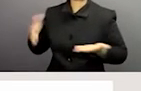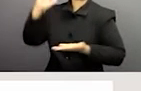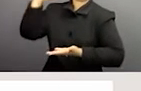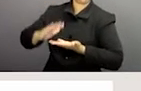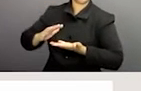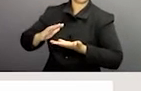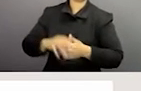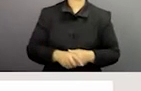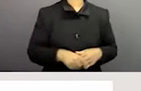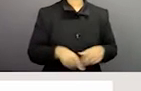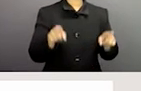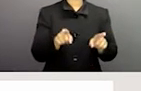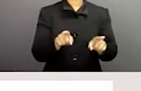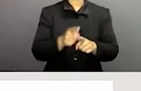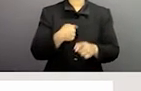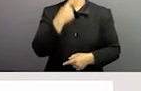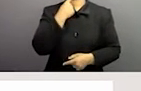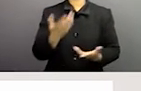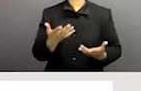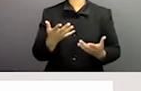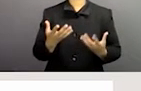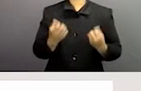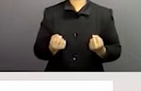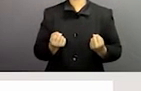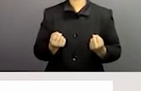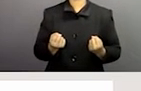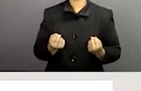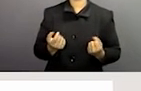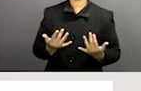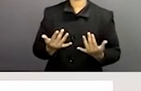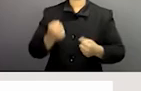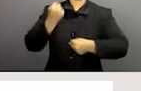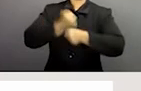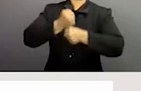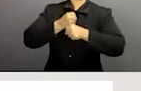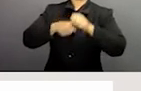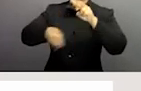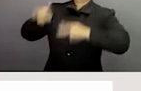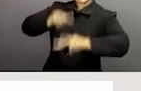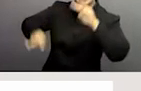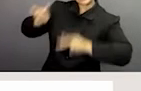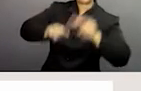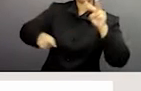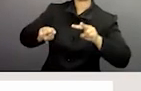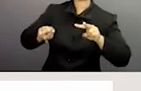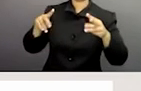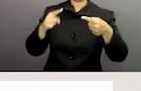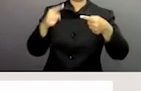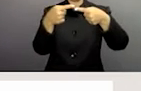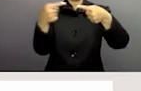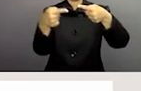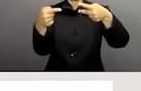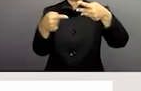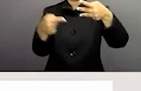que, comme je l'ai mentionné tout à l'heure, les inspections aussi du travail. Et tous ces éléments-là,